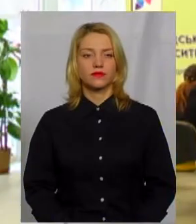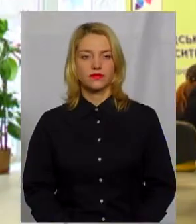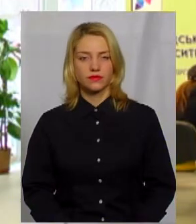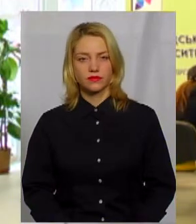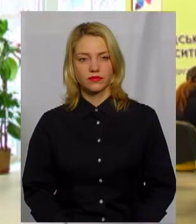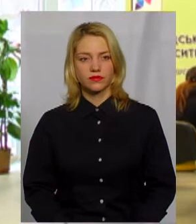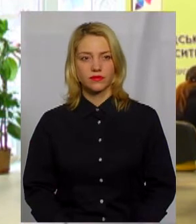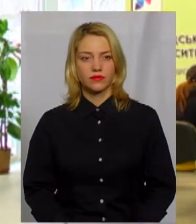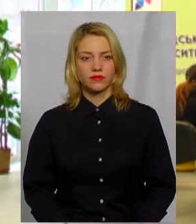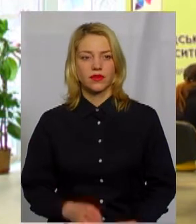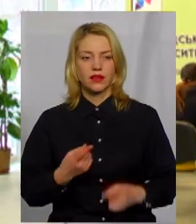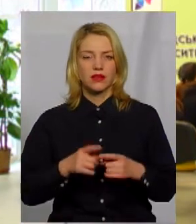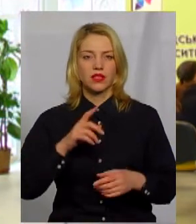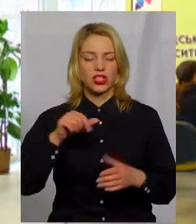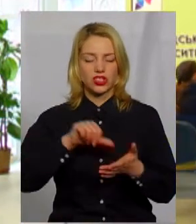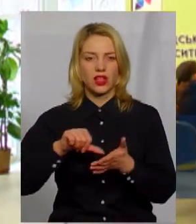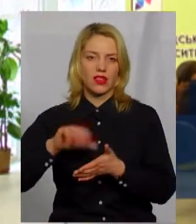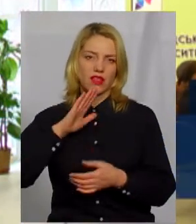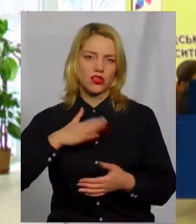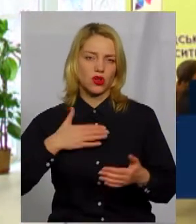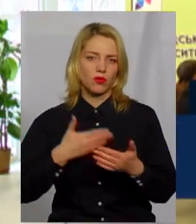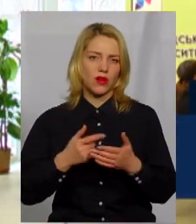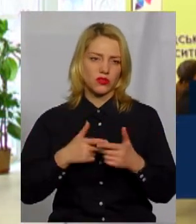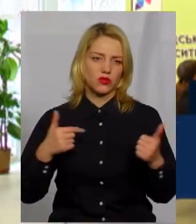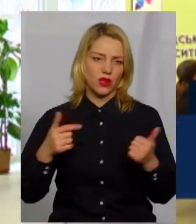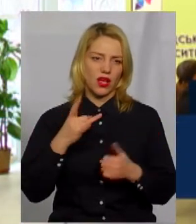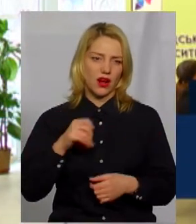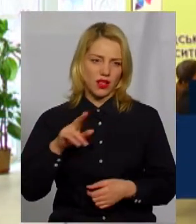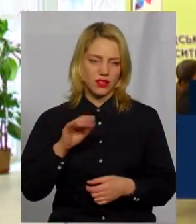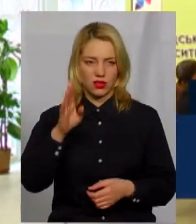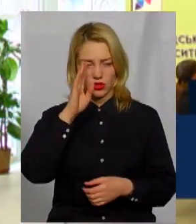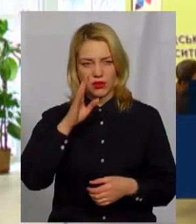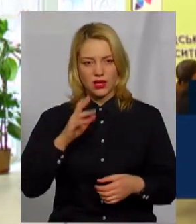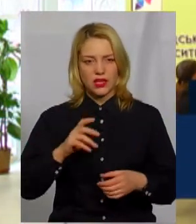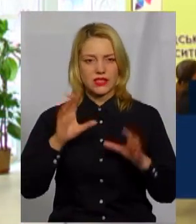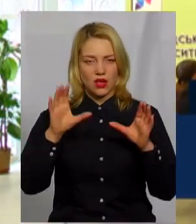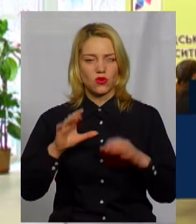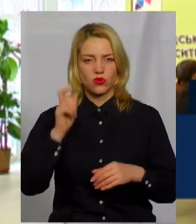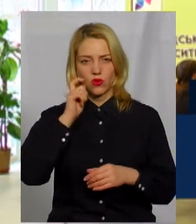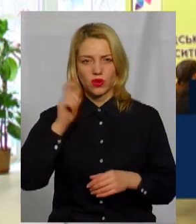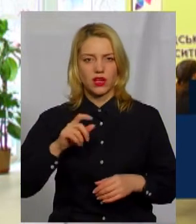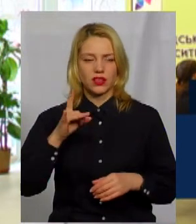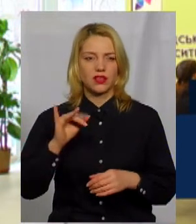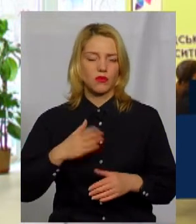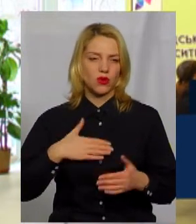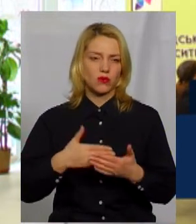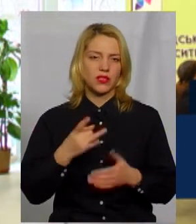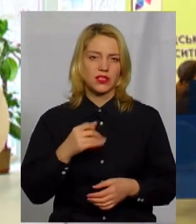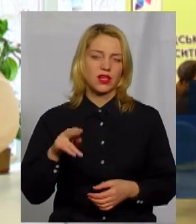Члени нашої громадської ради приймають участь в розробці закону України про громадські ради.